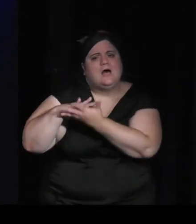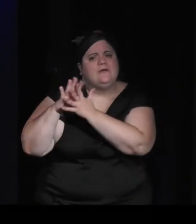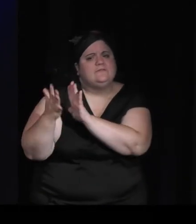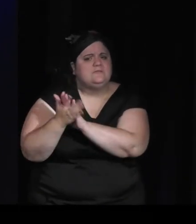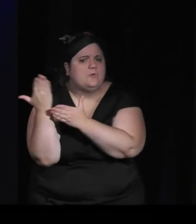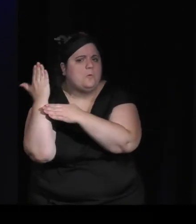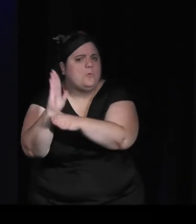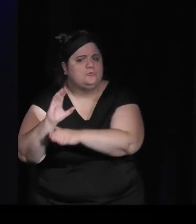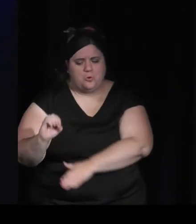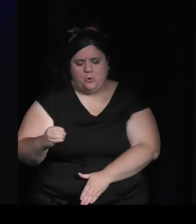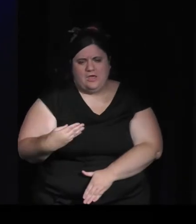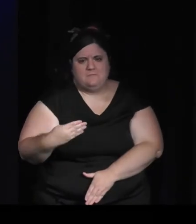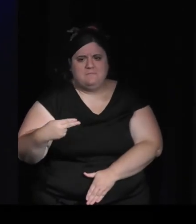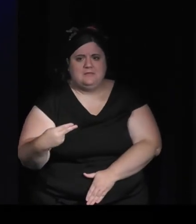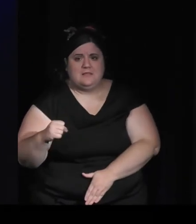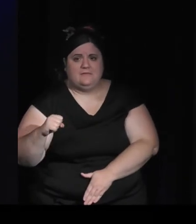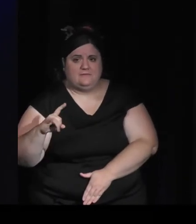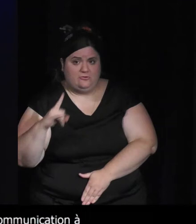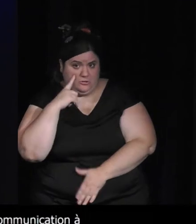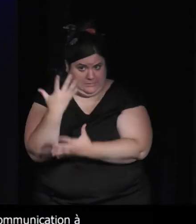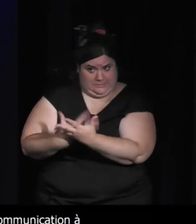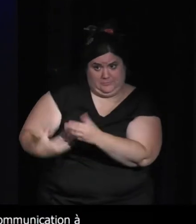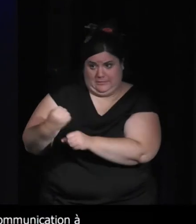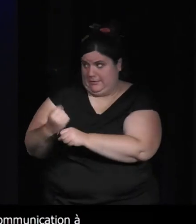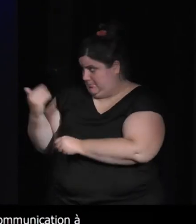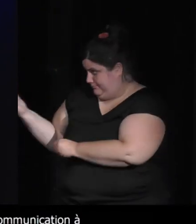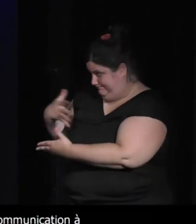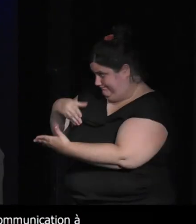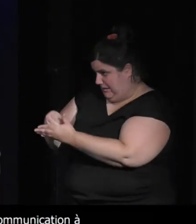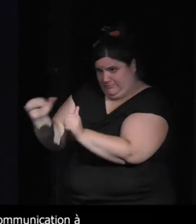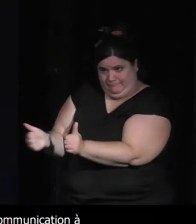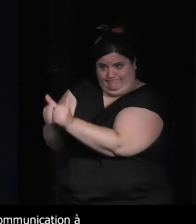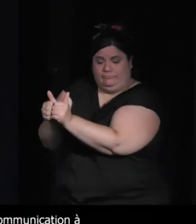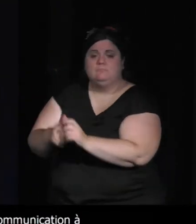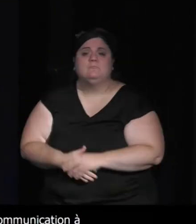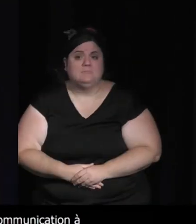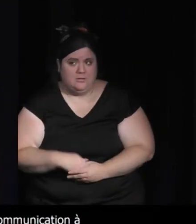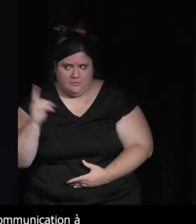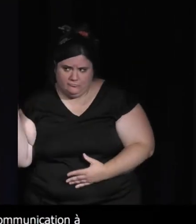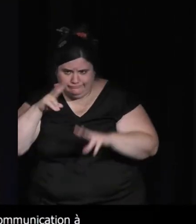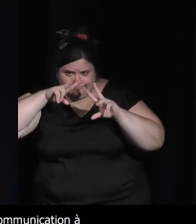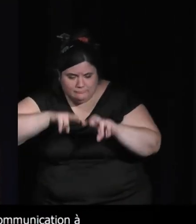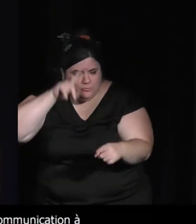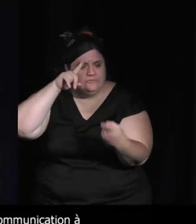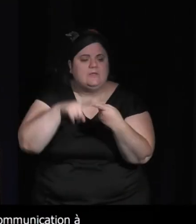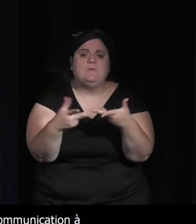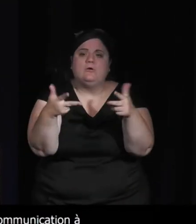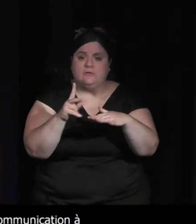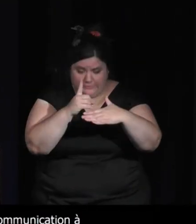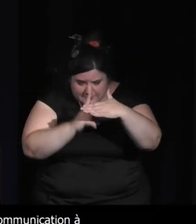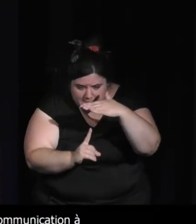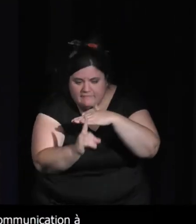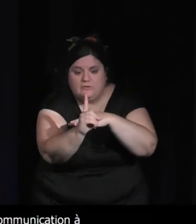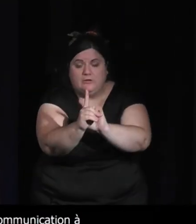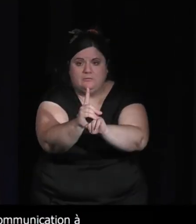votre travail notamment c'est sur l'immersion à travers l'étude des avatars et notamment à travers des avatars